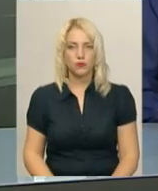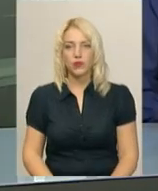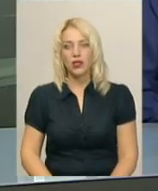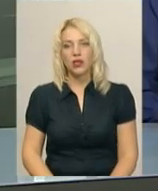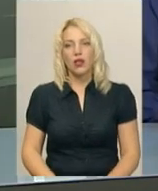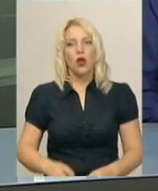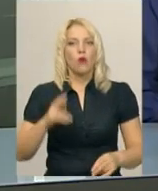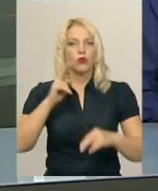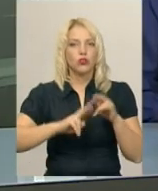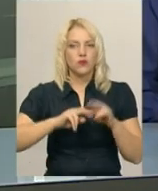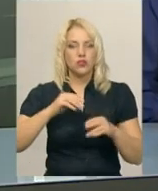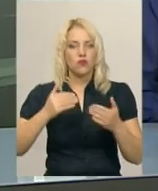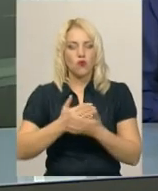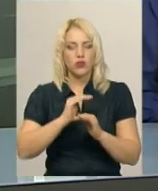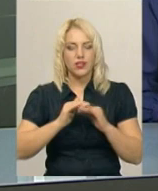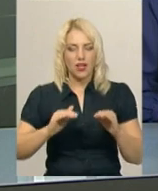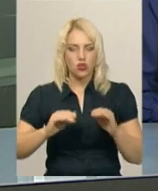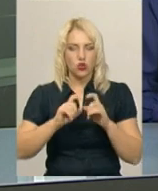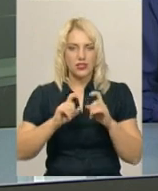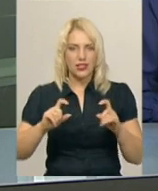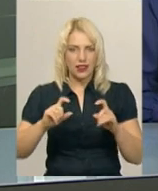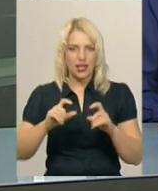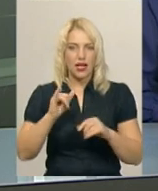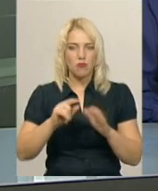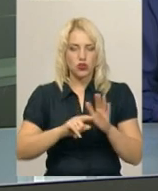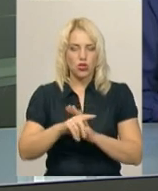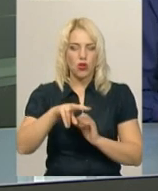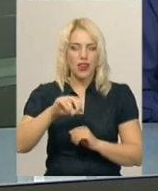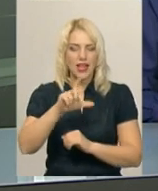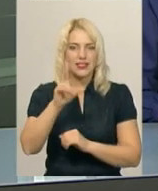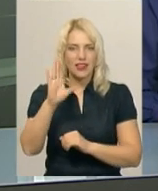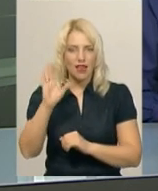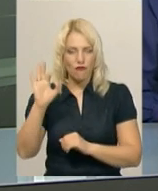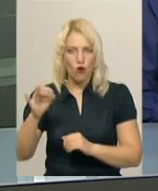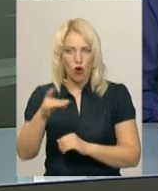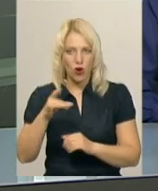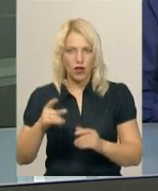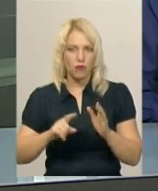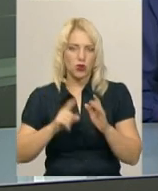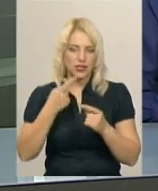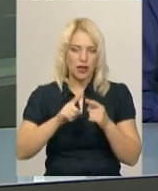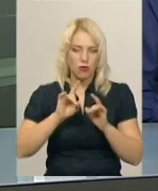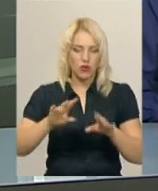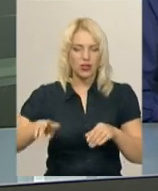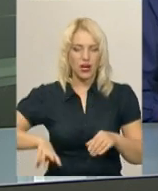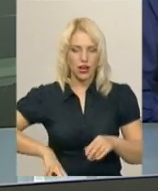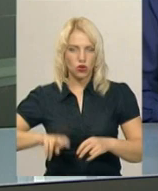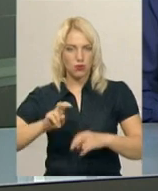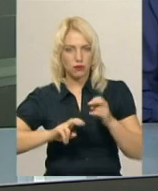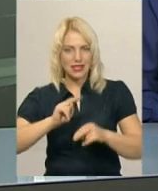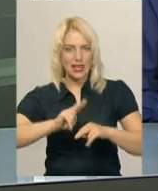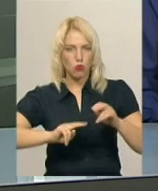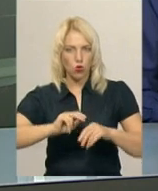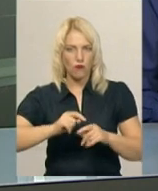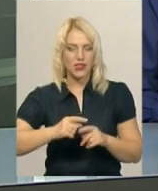Будівництво нового дитячого садка розпочалось в мікрорайоні Лезневе обласного центру. Про це повідомив директор підприємства-забудовника В'ячеслав